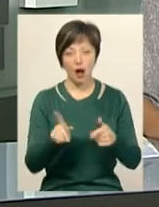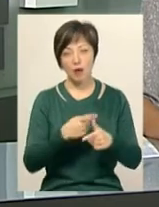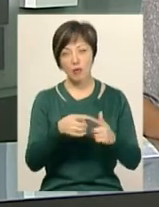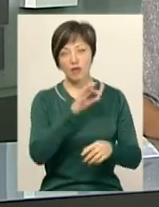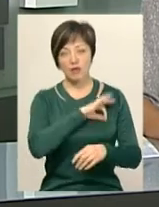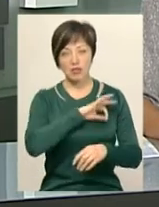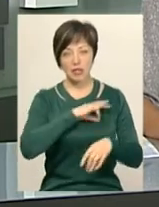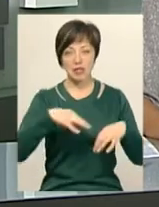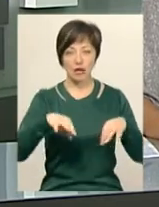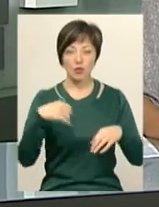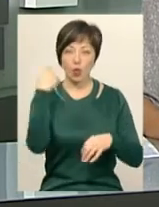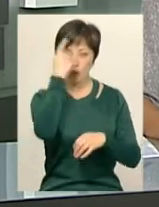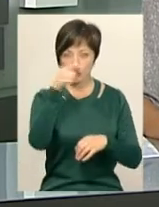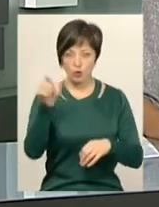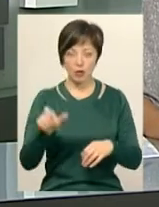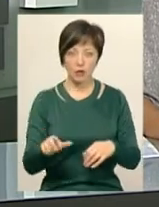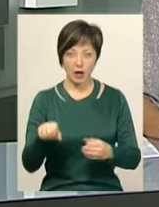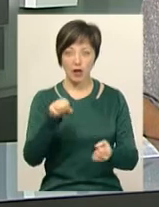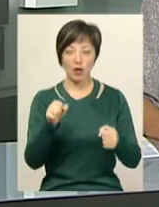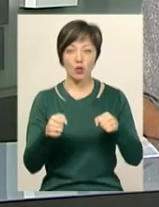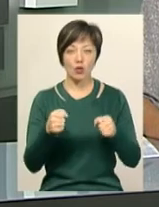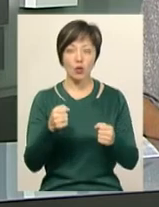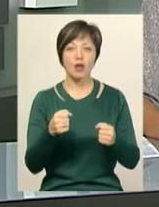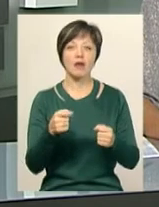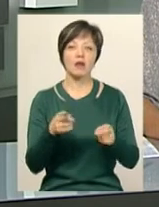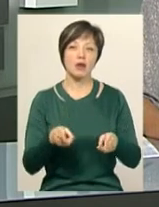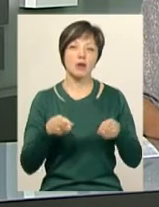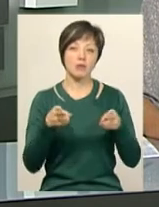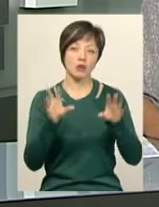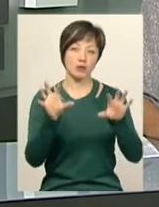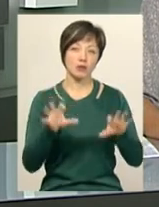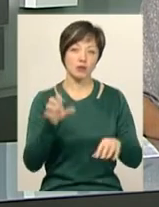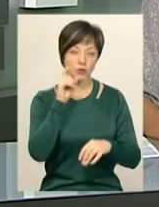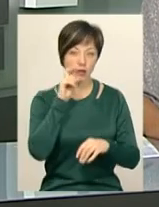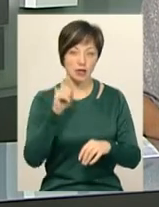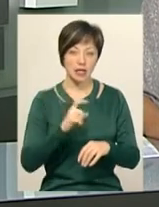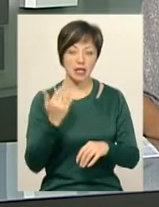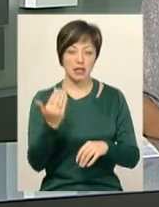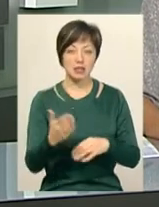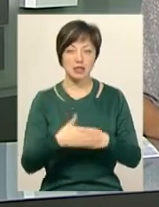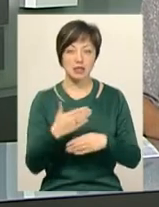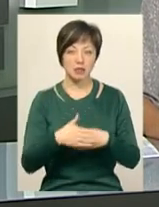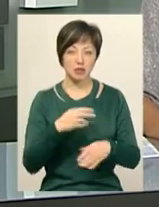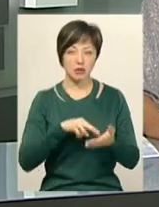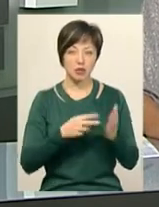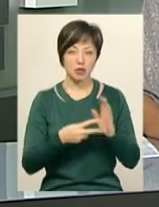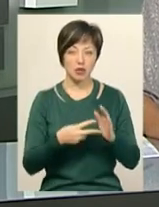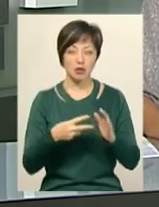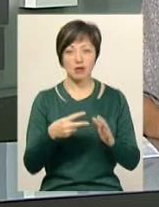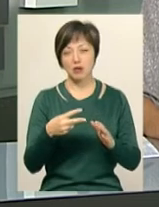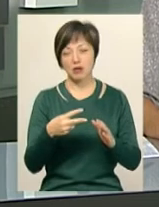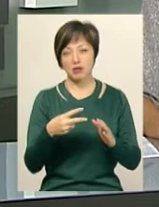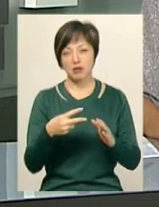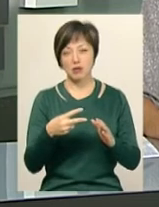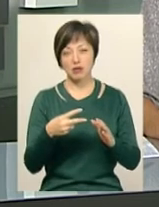транспорту особою, яка керує транспортним засобом Кримінального кодексу України. Її санкція передбачає покарання у